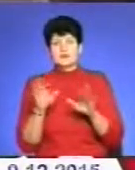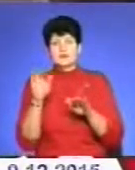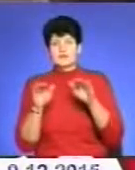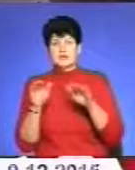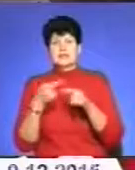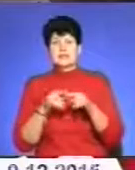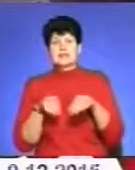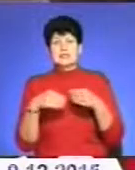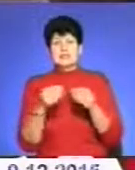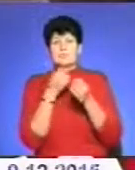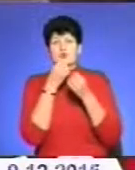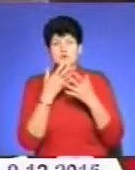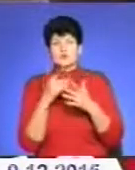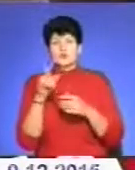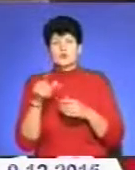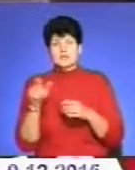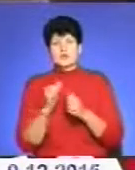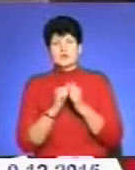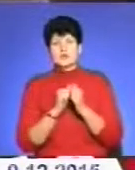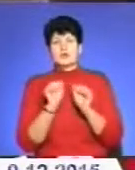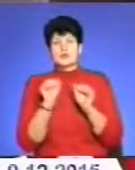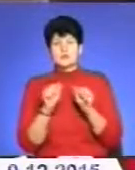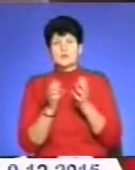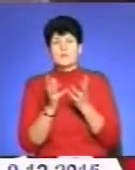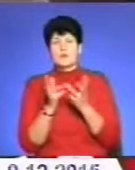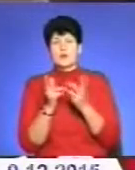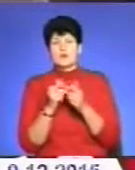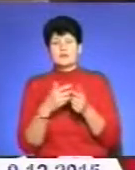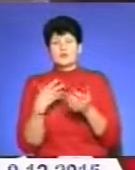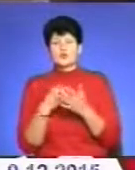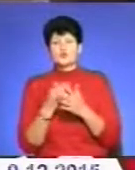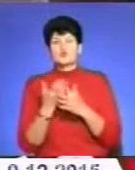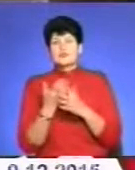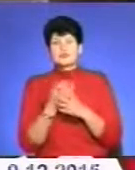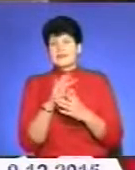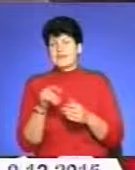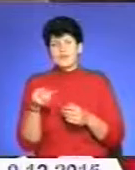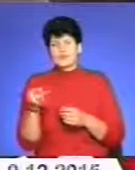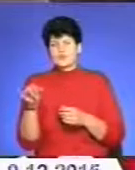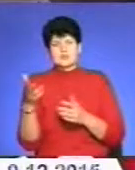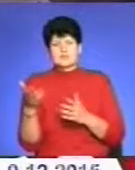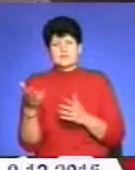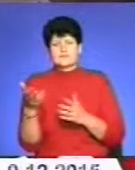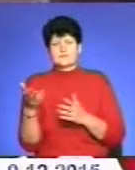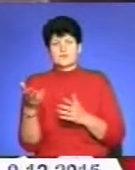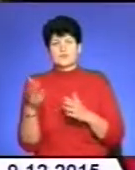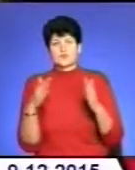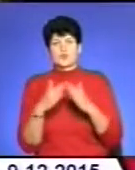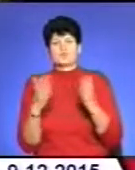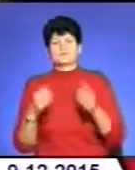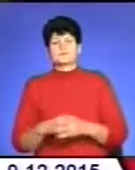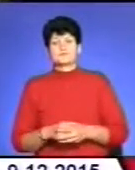певний позитив, тому що людина кожна може розрахувати свою субсидію, не виходячи з дому.